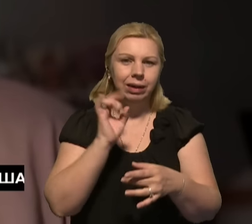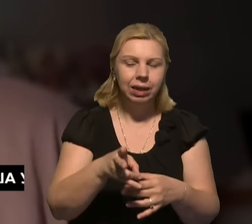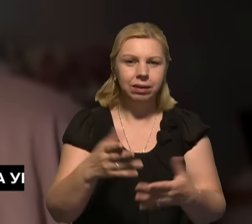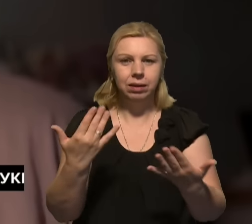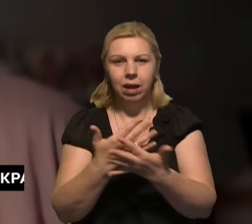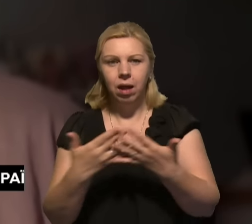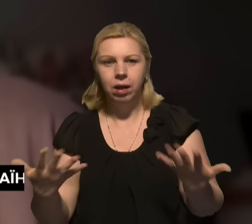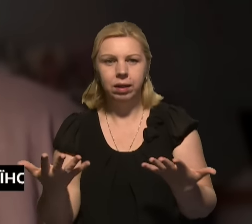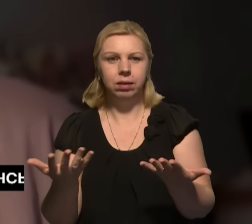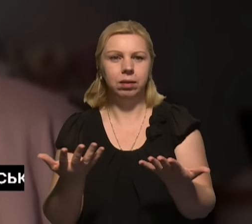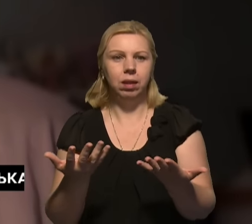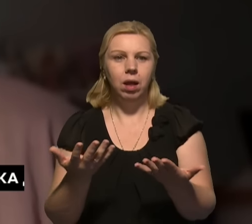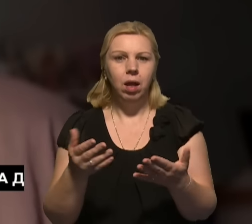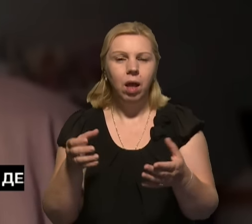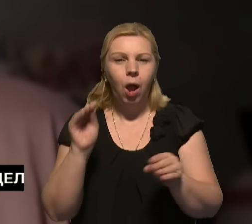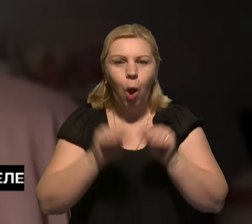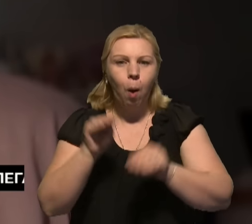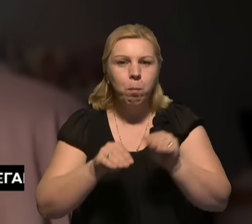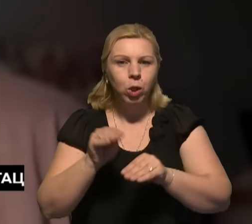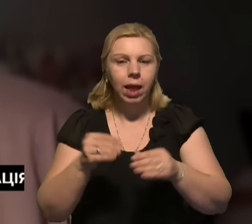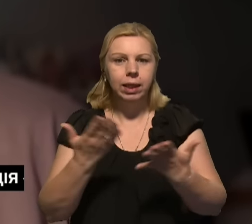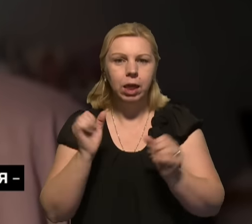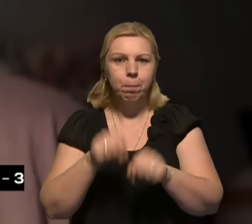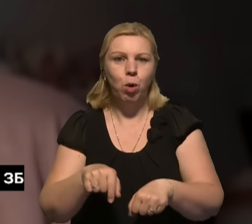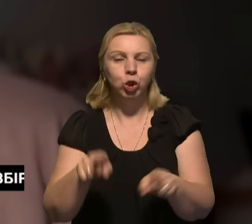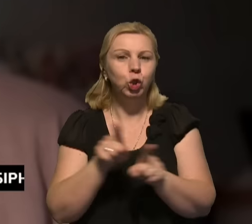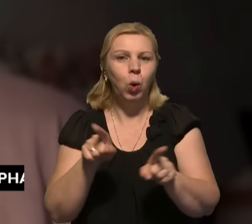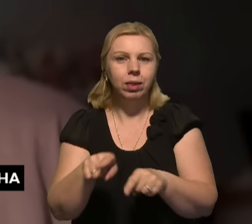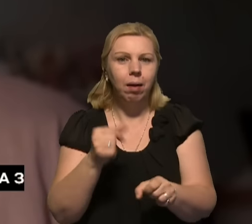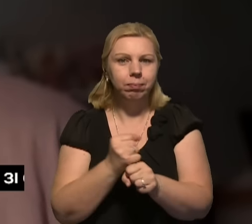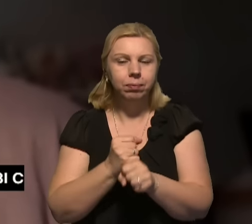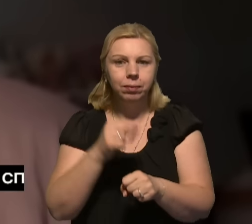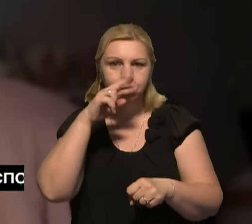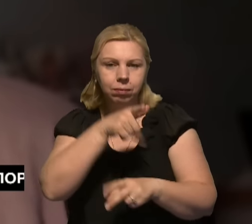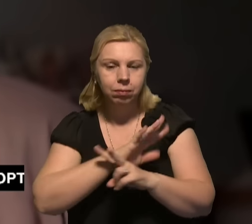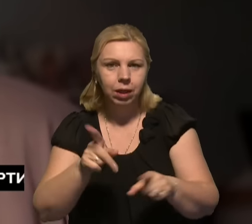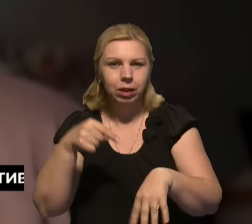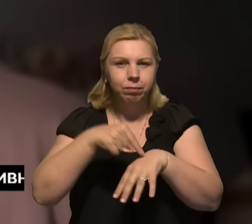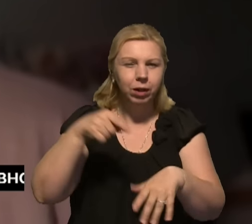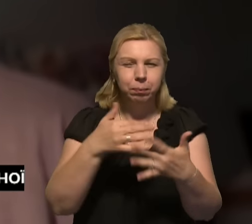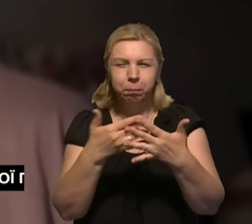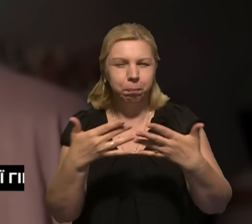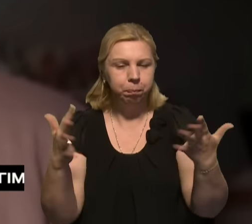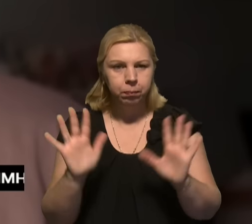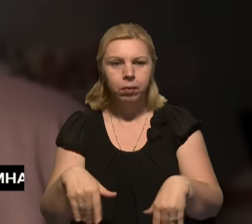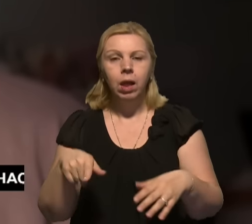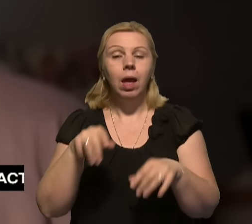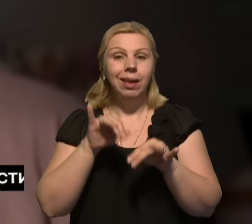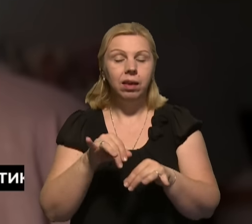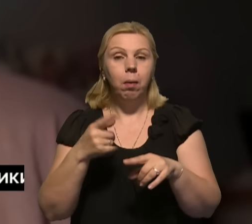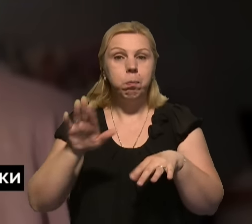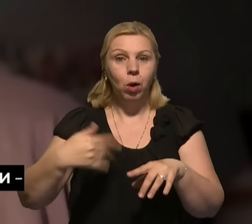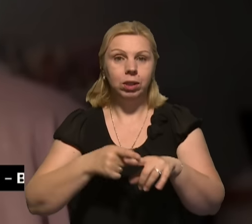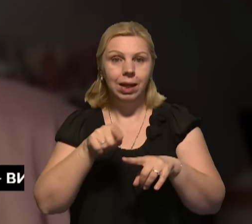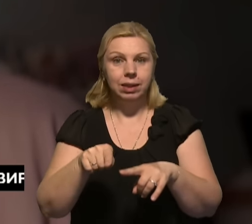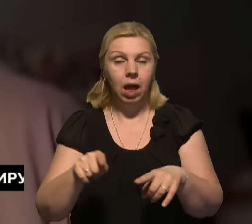різні компоненти, які можуть там щось працювати, не працювати, вразливості і так далі. Відповідно, після